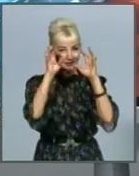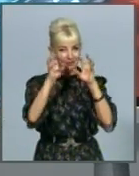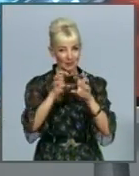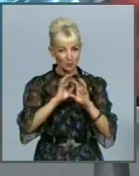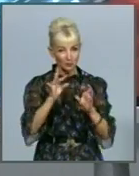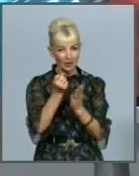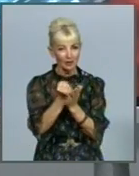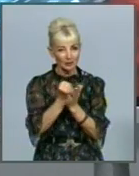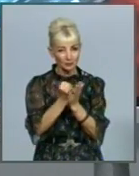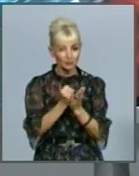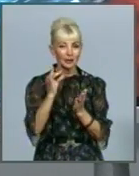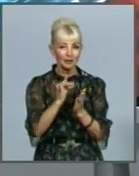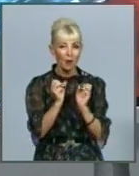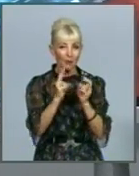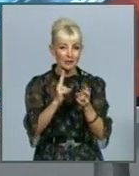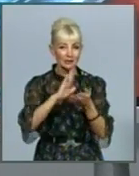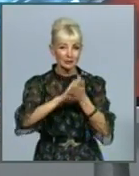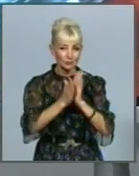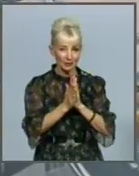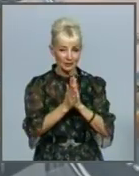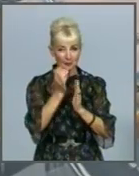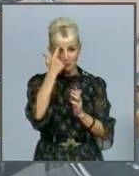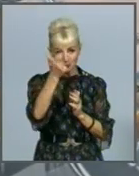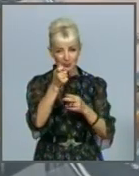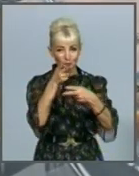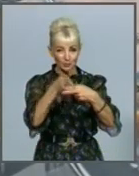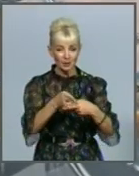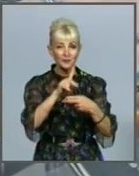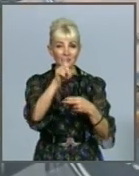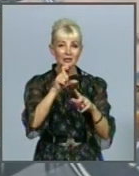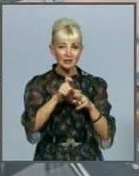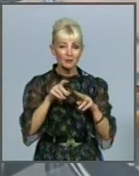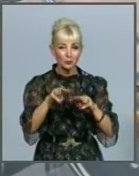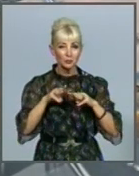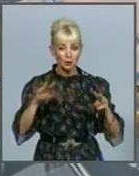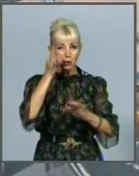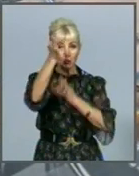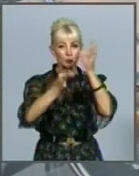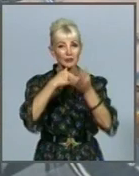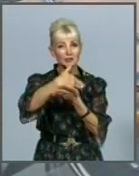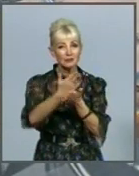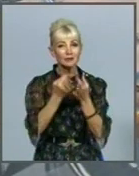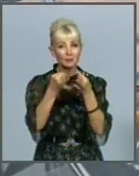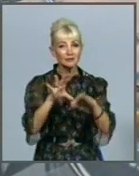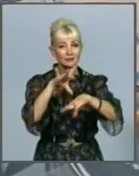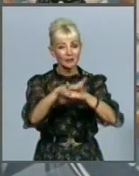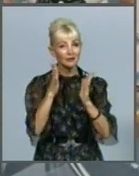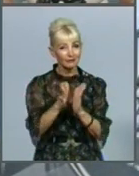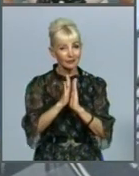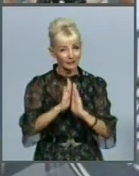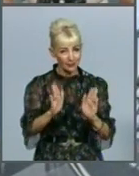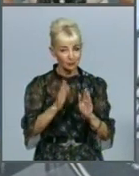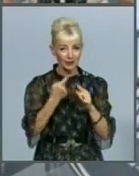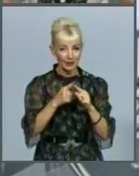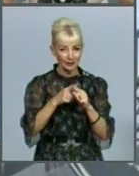попереджувати надзвичайні ситуації Україні. За словами урядовців, супутникові сервіси дозволять виявляти не лише вертикальне